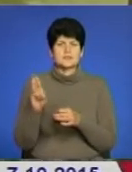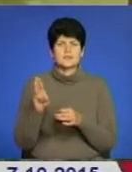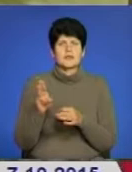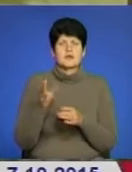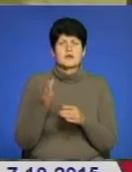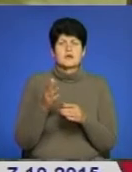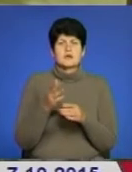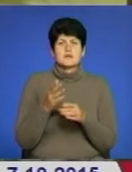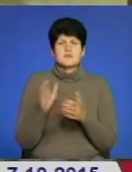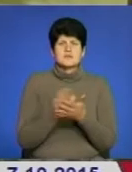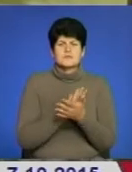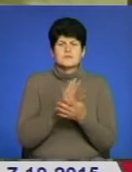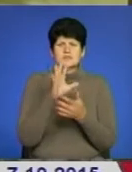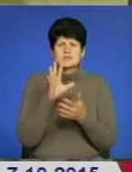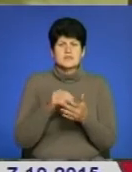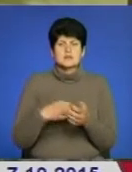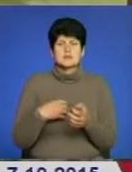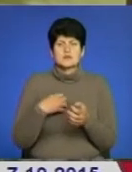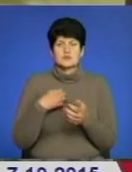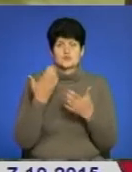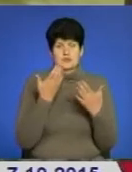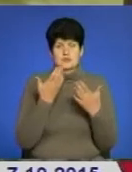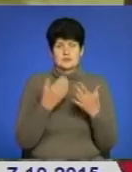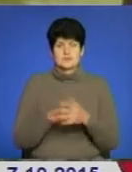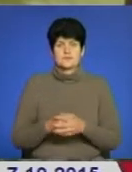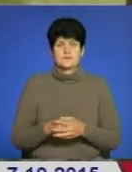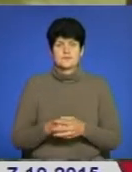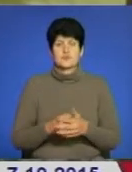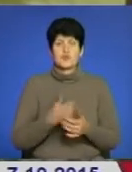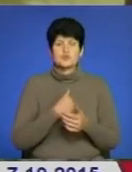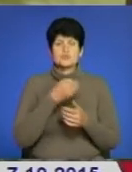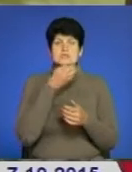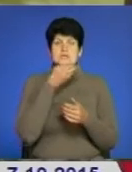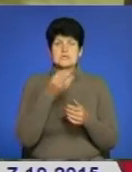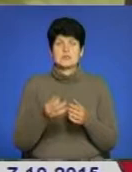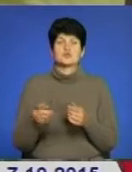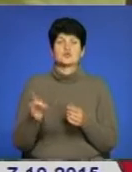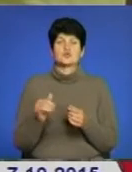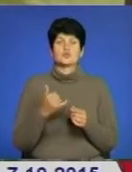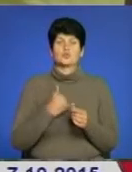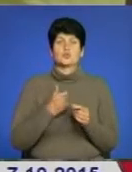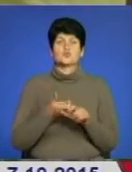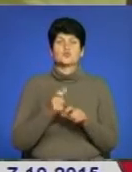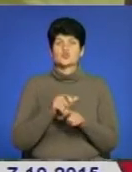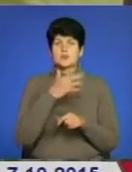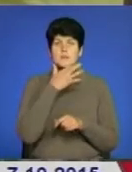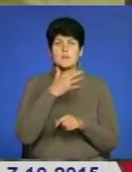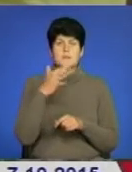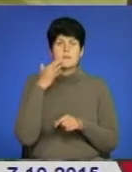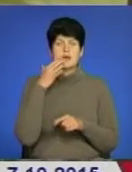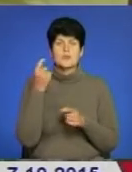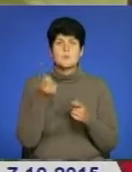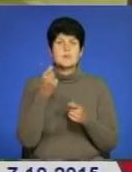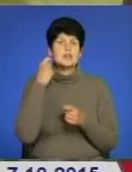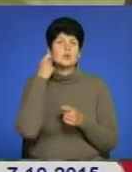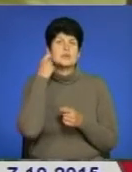ті в рядки. Страшно, як кажуть, читати. І хочу сказати, що в нас дуже багато малолітніх в